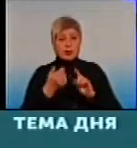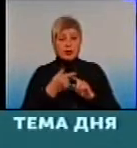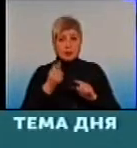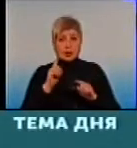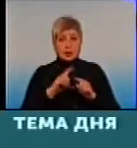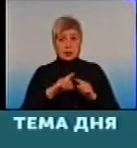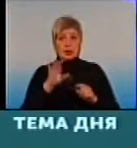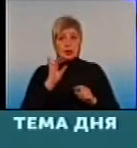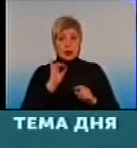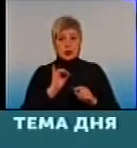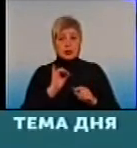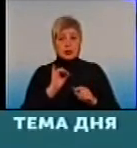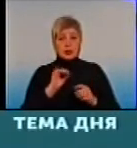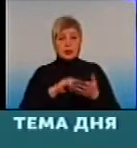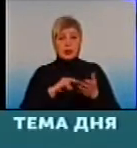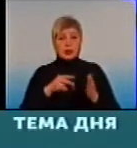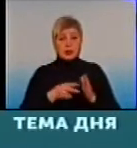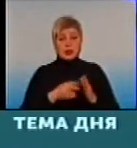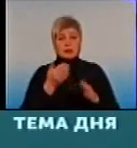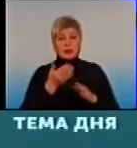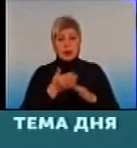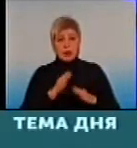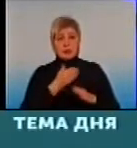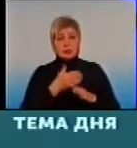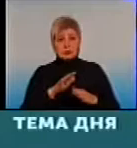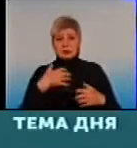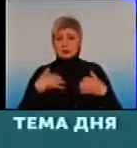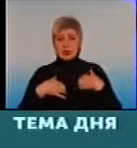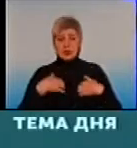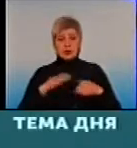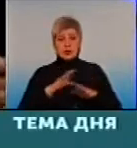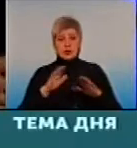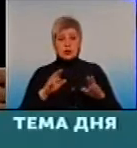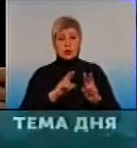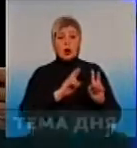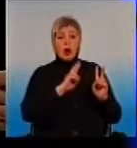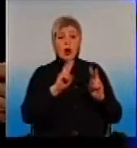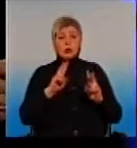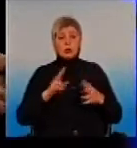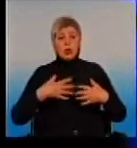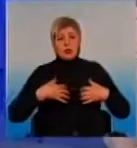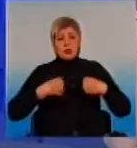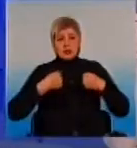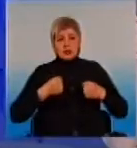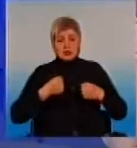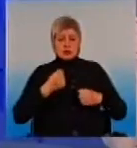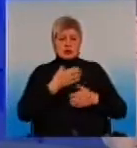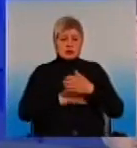планировать потихоньку, да, не спешить. Для тех, кто физически не может дойти до